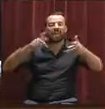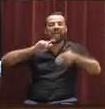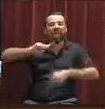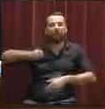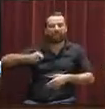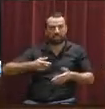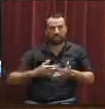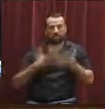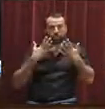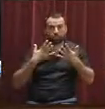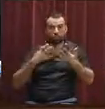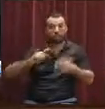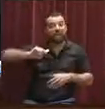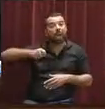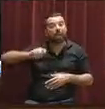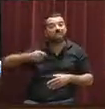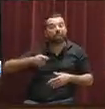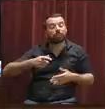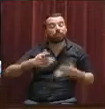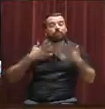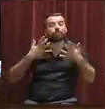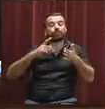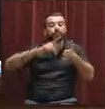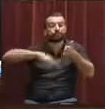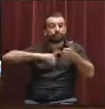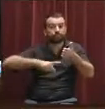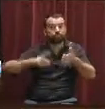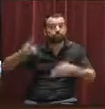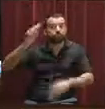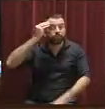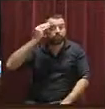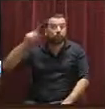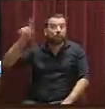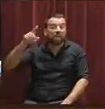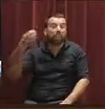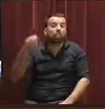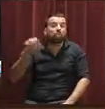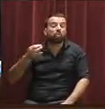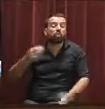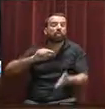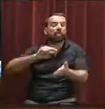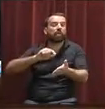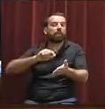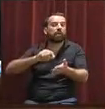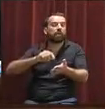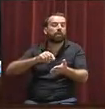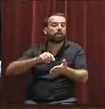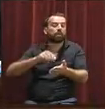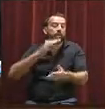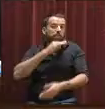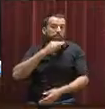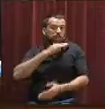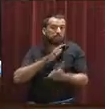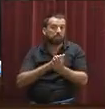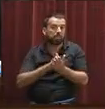denúncia de la Federació de Veïns ha arribat a l'Apartament d'Ordenació Turística i seguirà els procediments habituals com i se va presentar dia 21 de